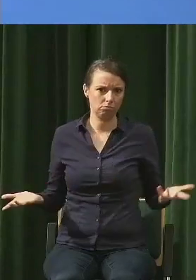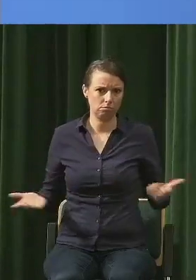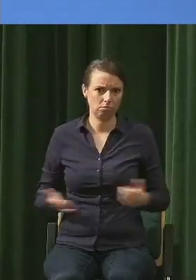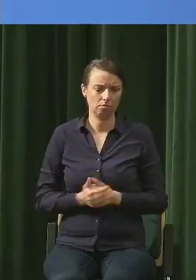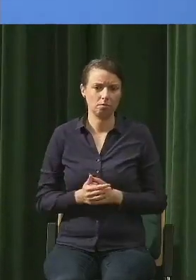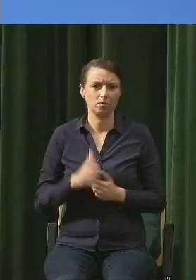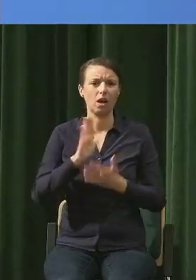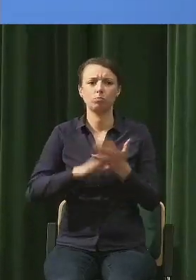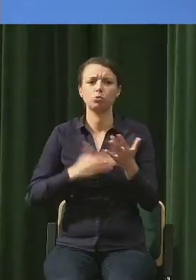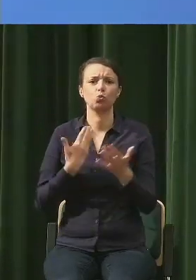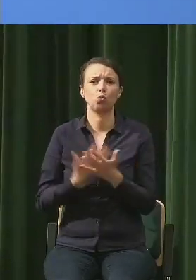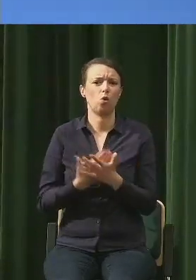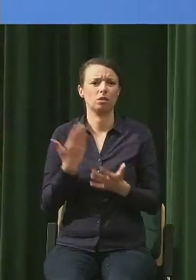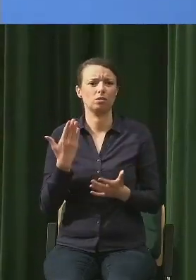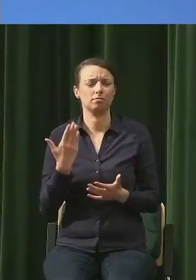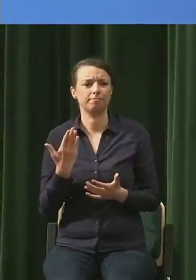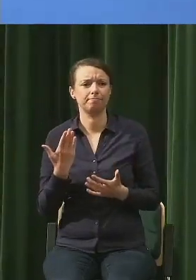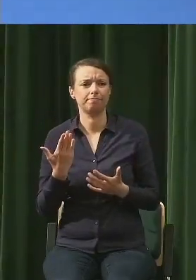nieszczęsne